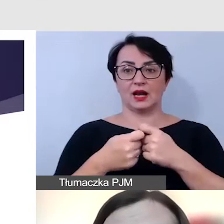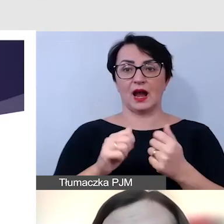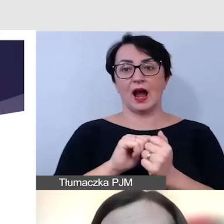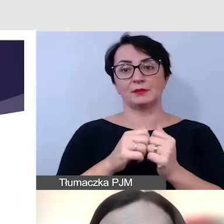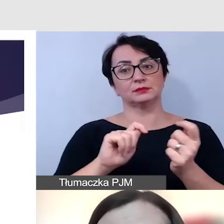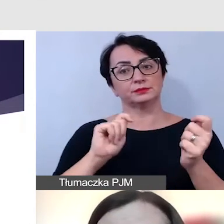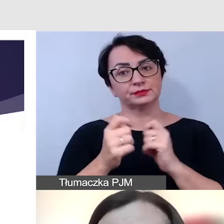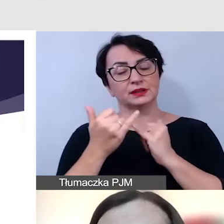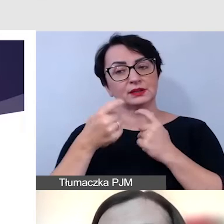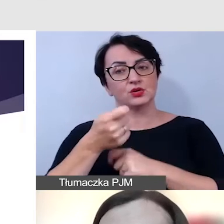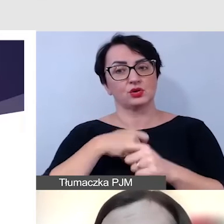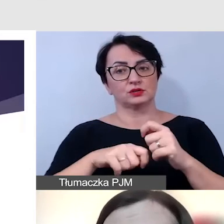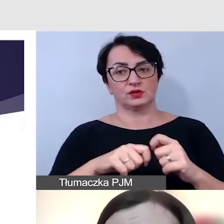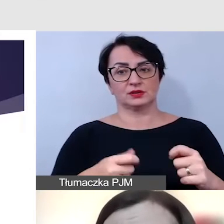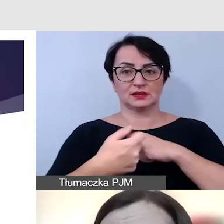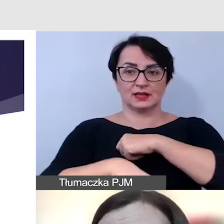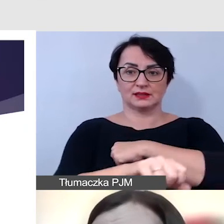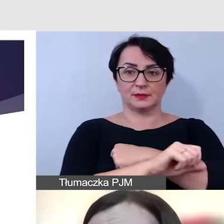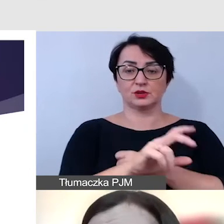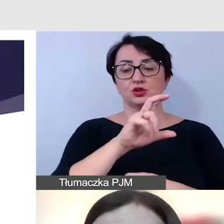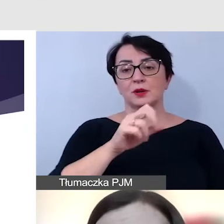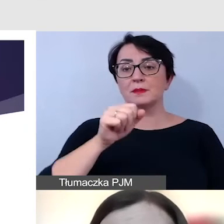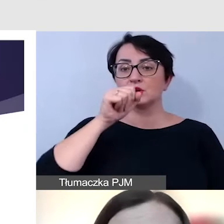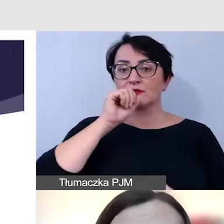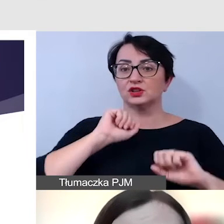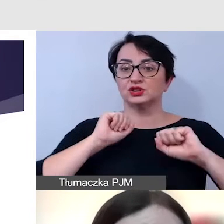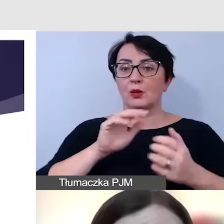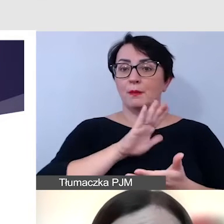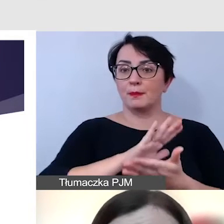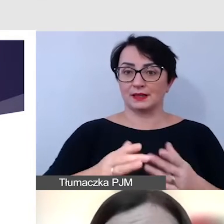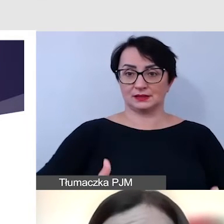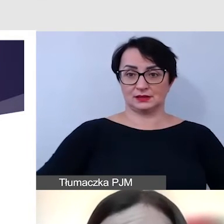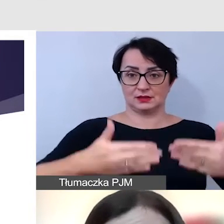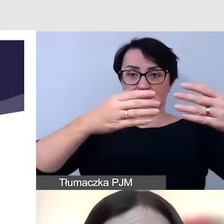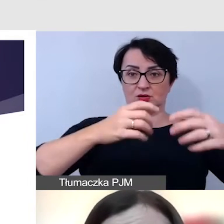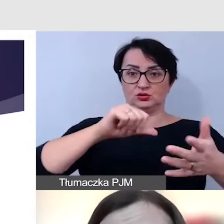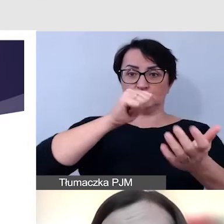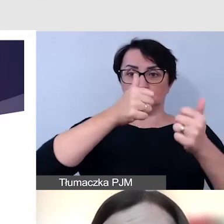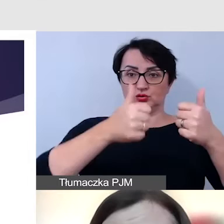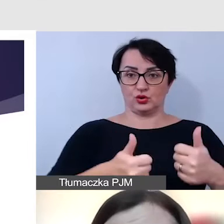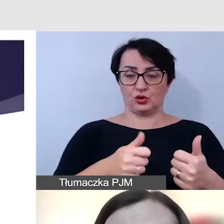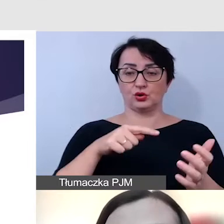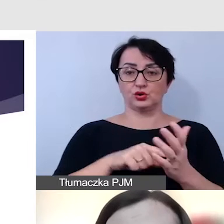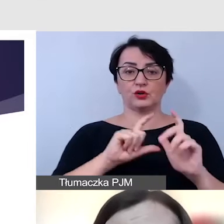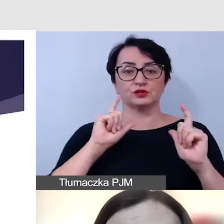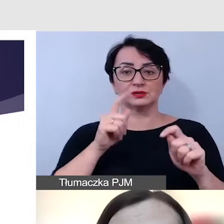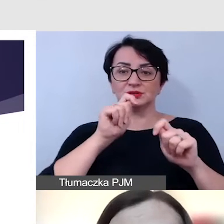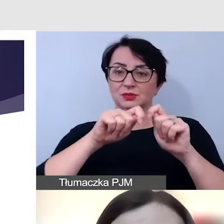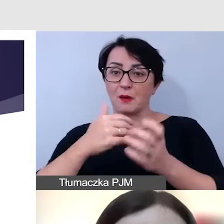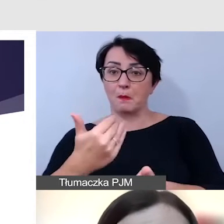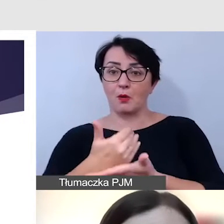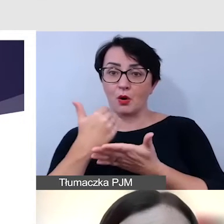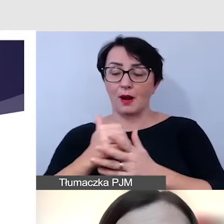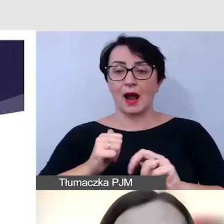alternatywnego rozwiązania, czy mikrofon funkcjonuje bez mównicy. Wszystkie te rzeczy będą pomocne, aby